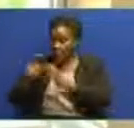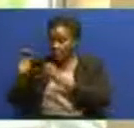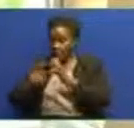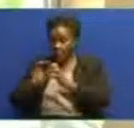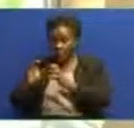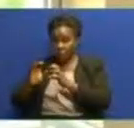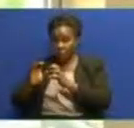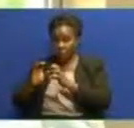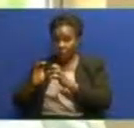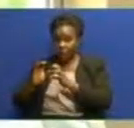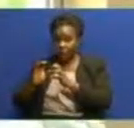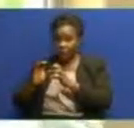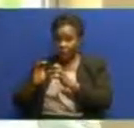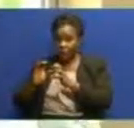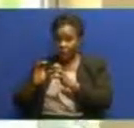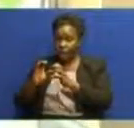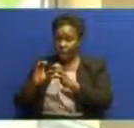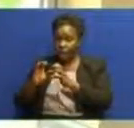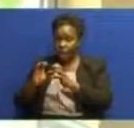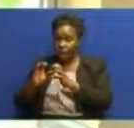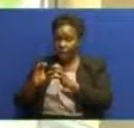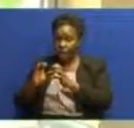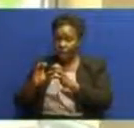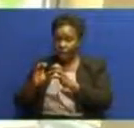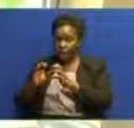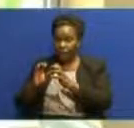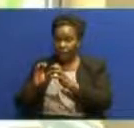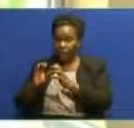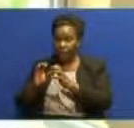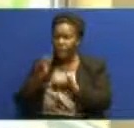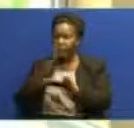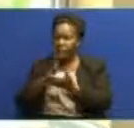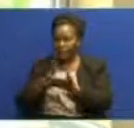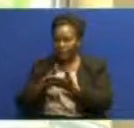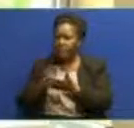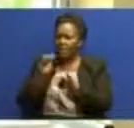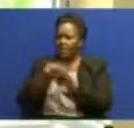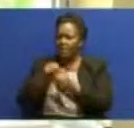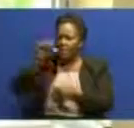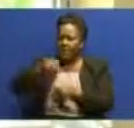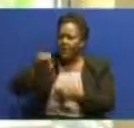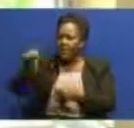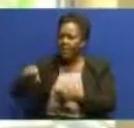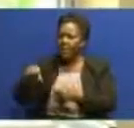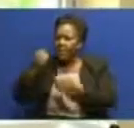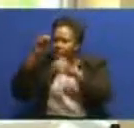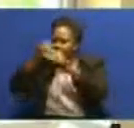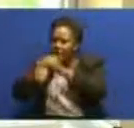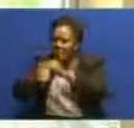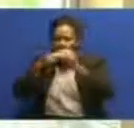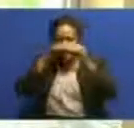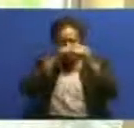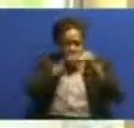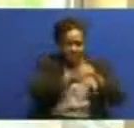tunaweza kukawa maficho ya maho maomuna mabari ya mbali ya kichini